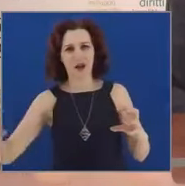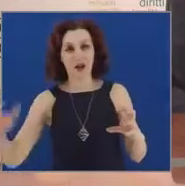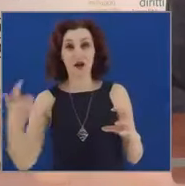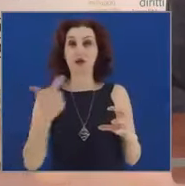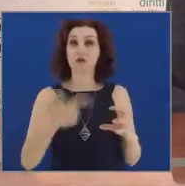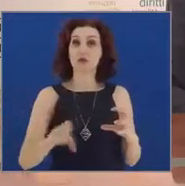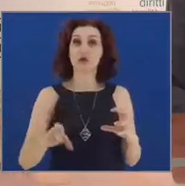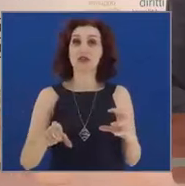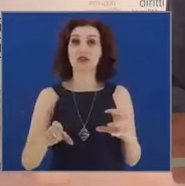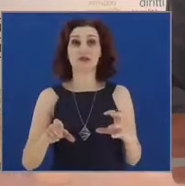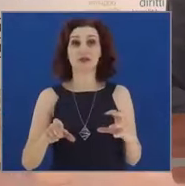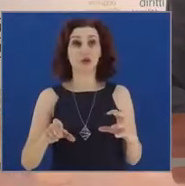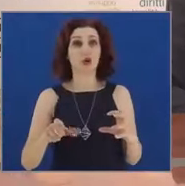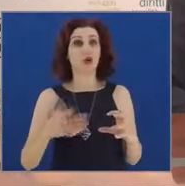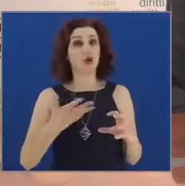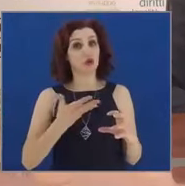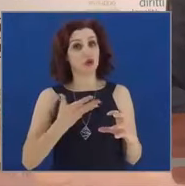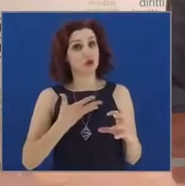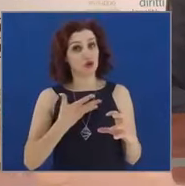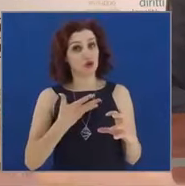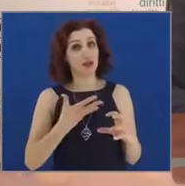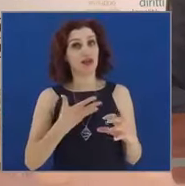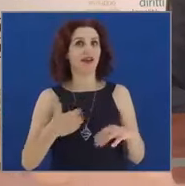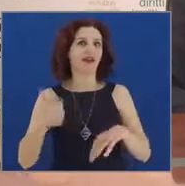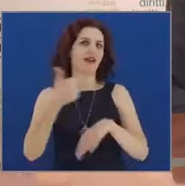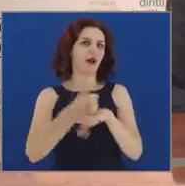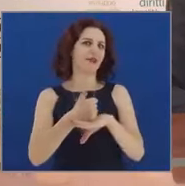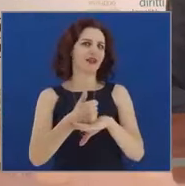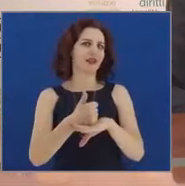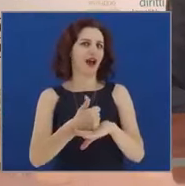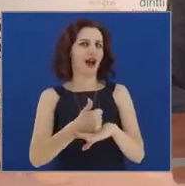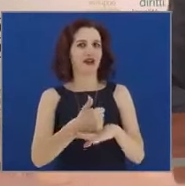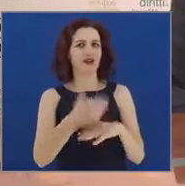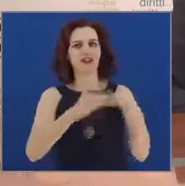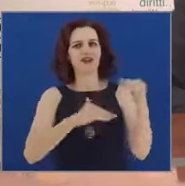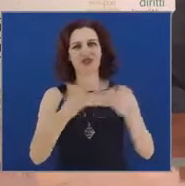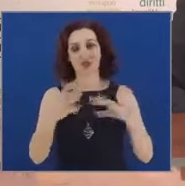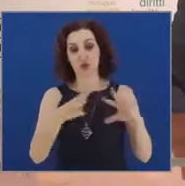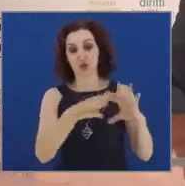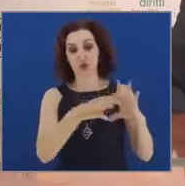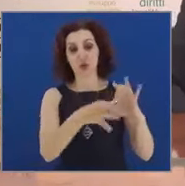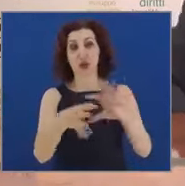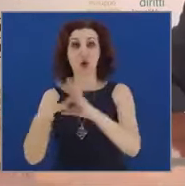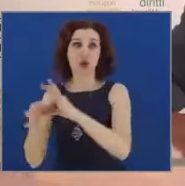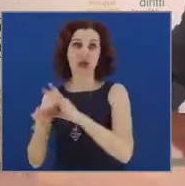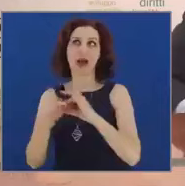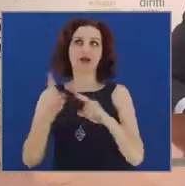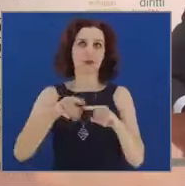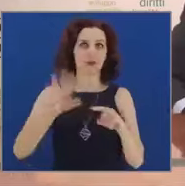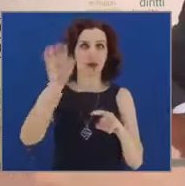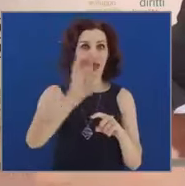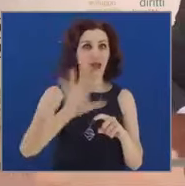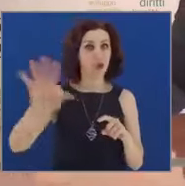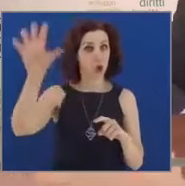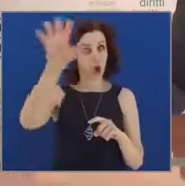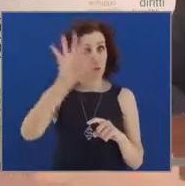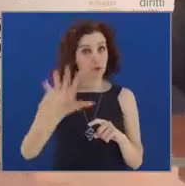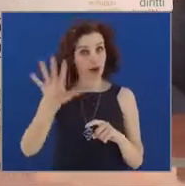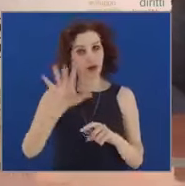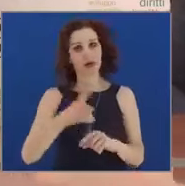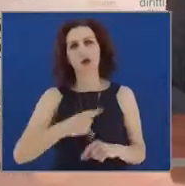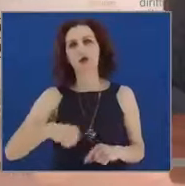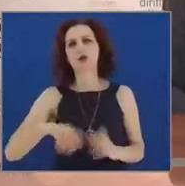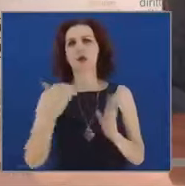particolarmente collegate all'uolo che gioca la capitale nel Paese e in Europa, noi in tutto il nostro piano, oltre alle